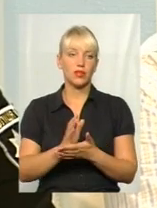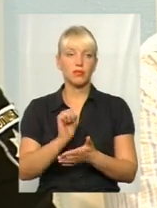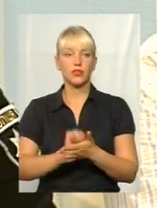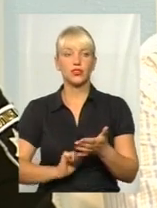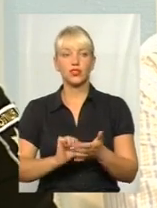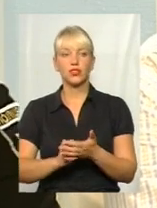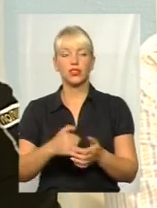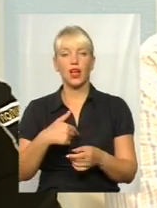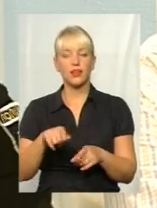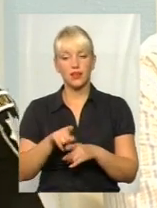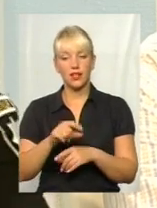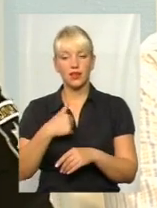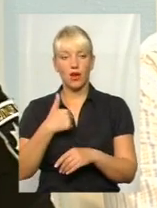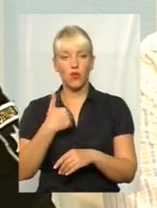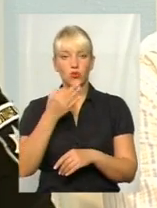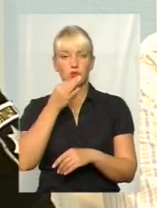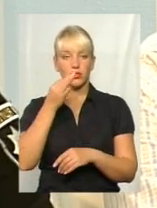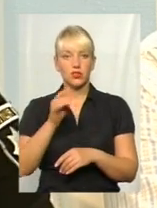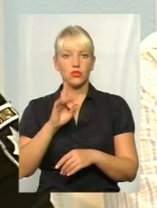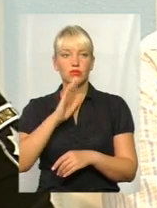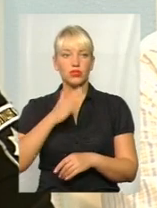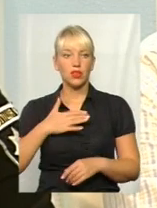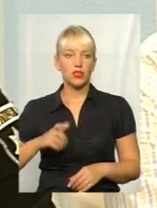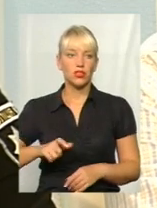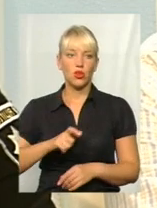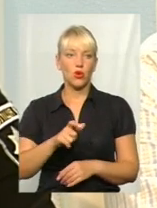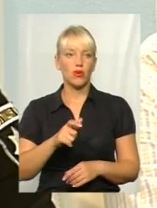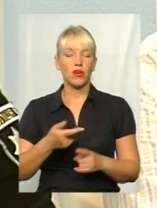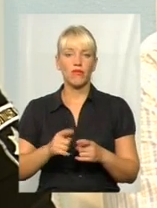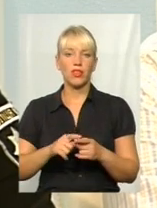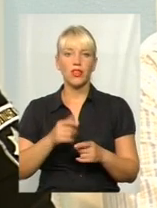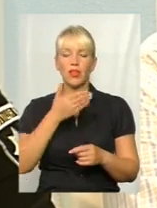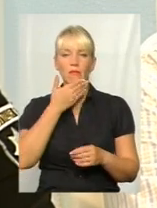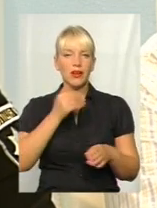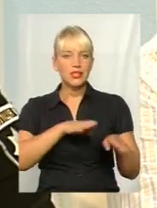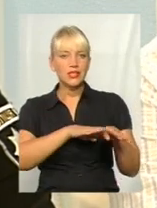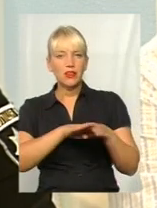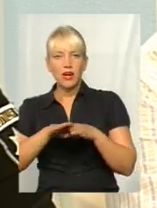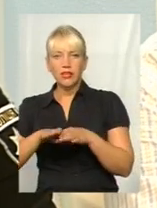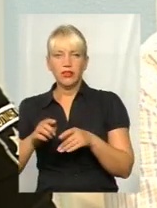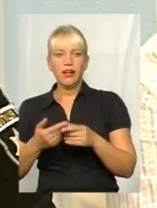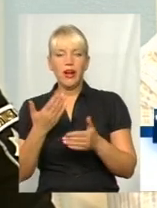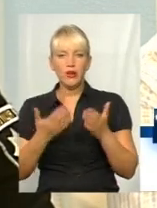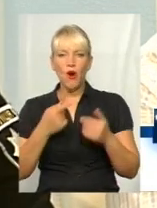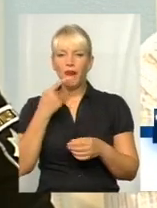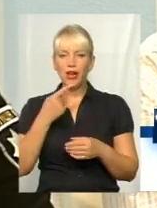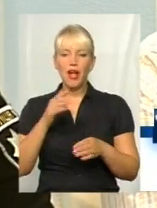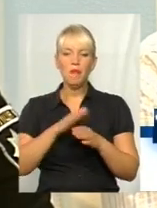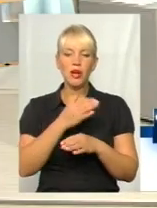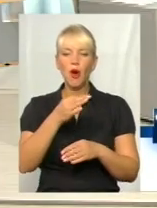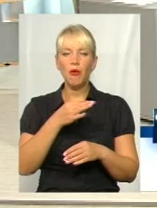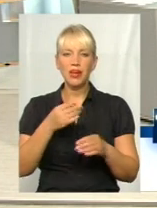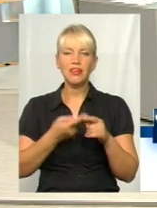так, я хочу сказати, наші дороги не мають стандартів. Дороги, якщо сказати, міжобласні, вони